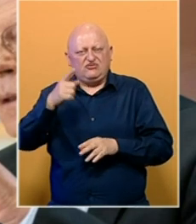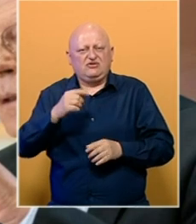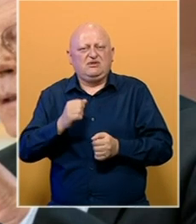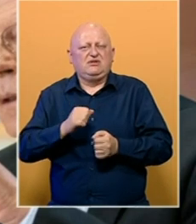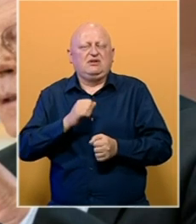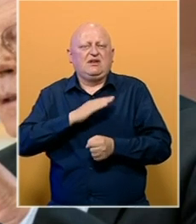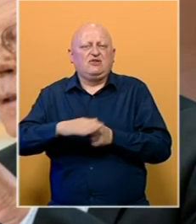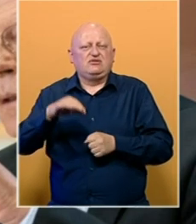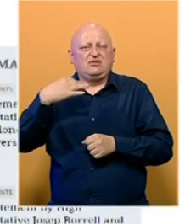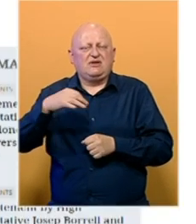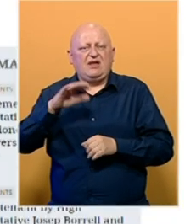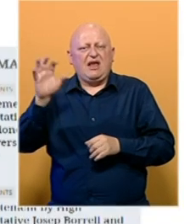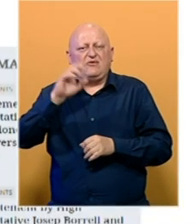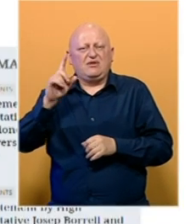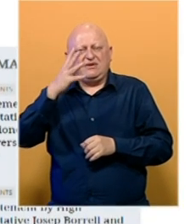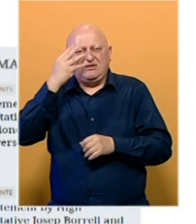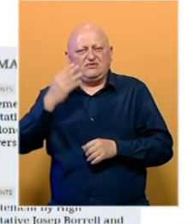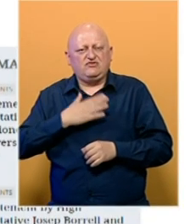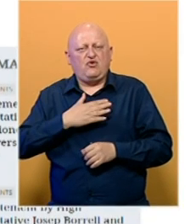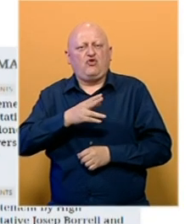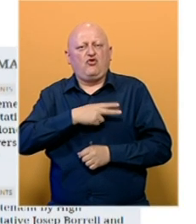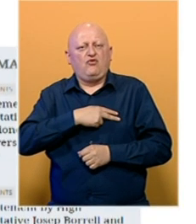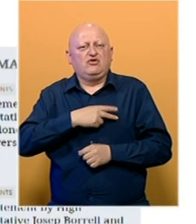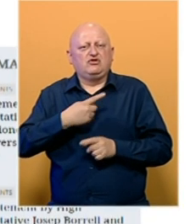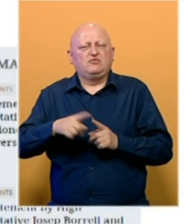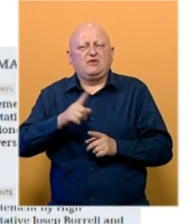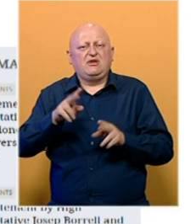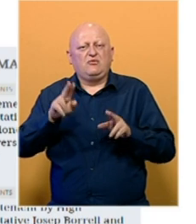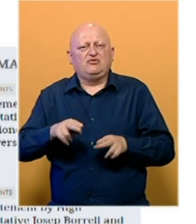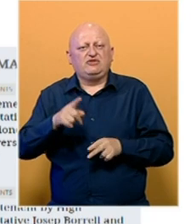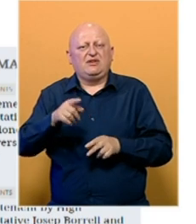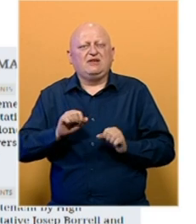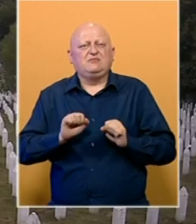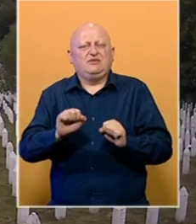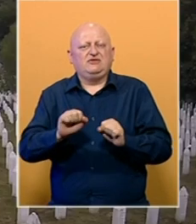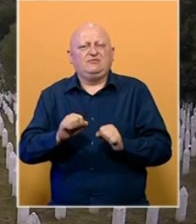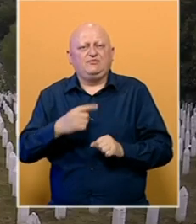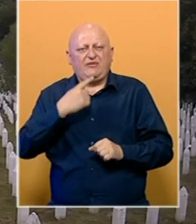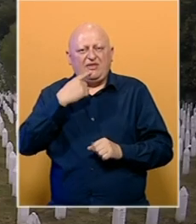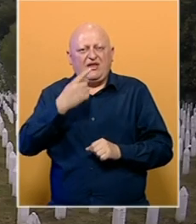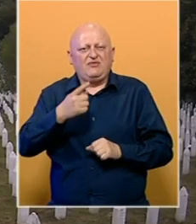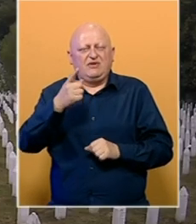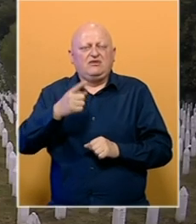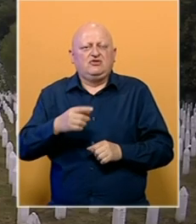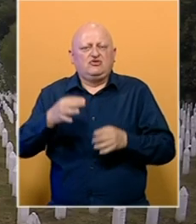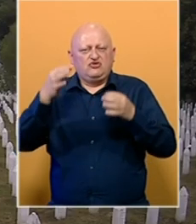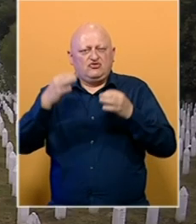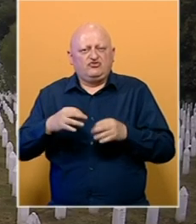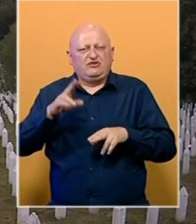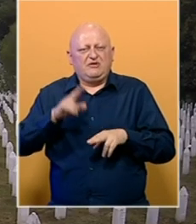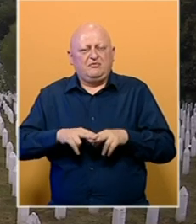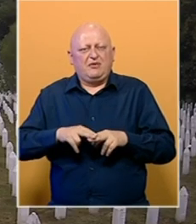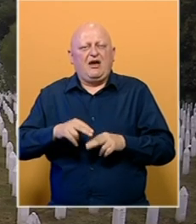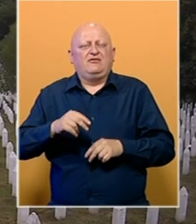Srebrenici, ali da je Evropa nije zaboravila vlastitu odgovornost zbog nemogućnosti da ga spriječi. Navode i da je služenje,